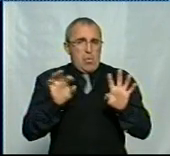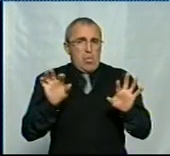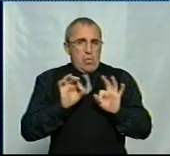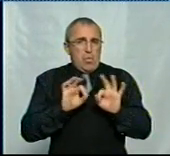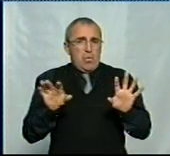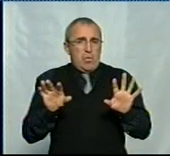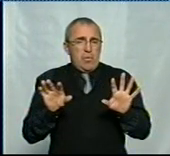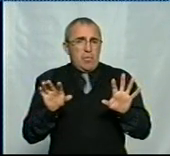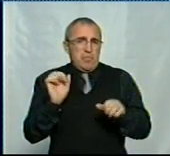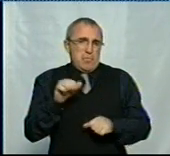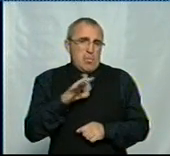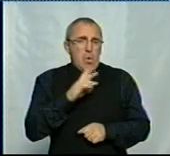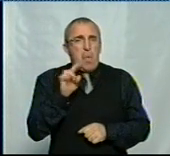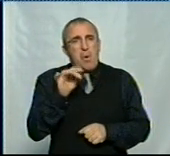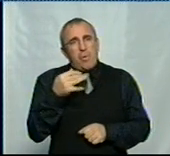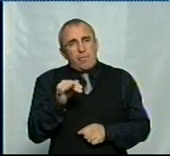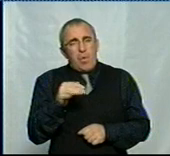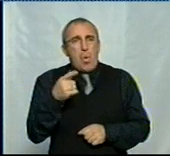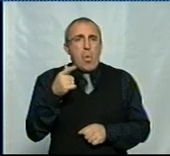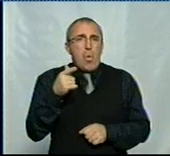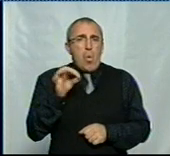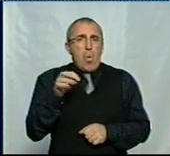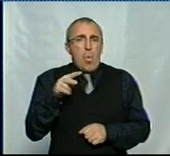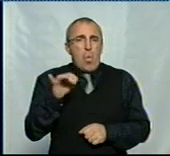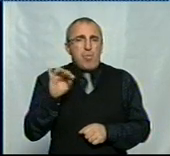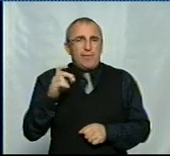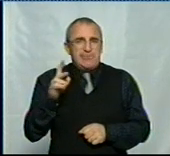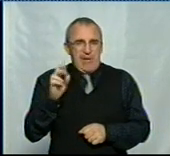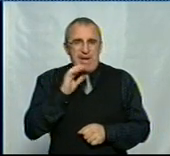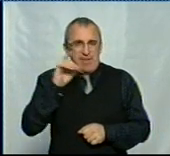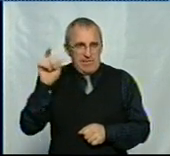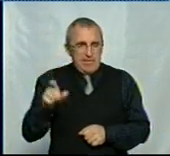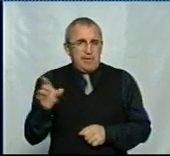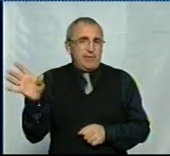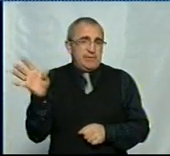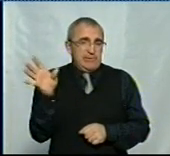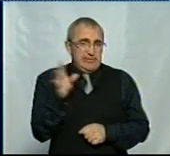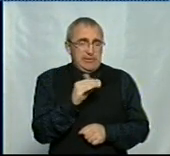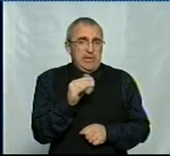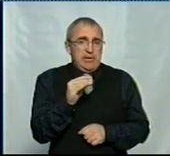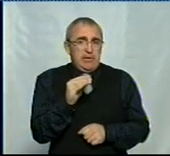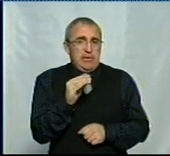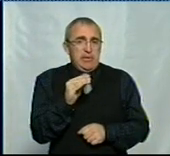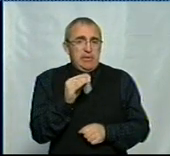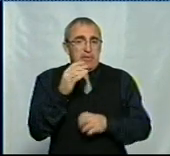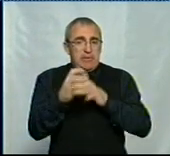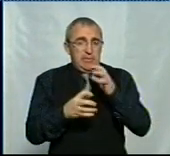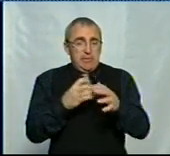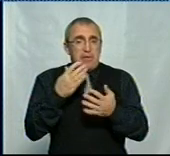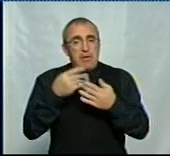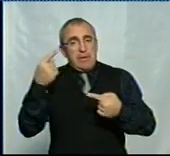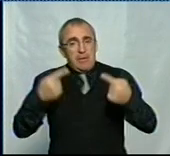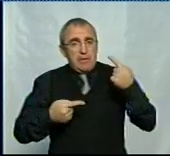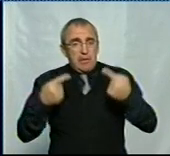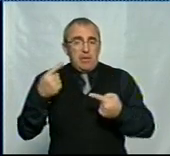може Комаровська, може Голубовська, що всі… в світі йде дискусія з